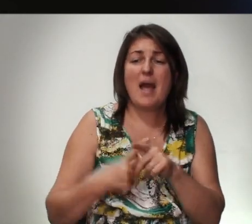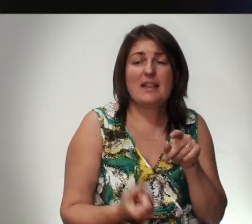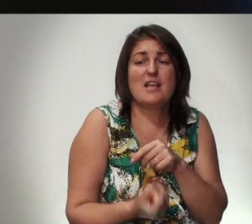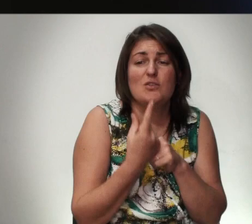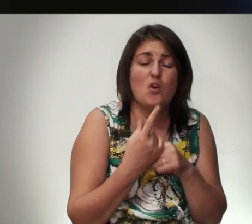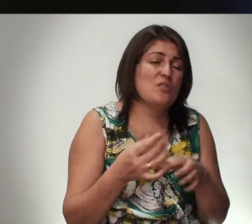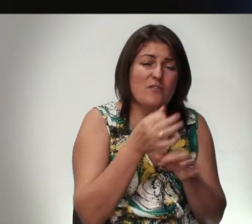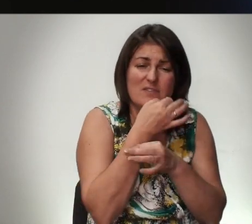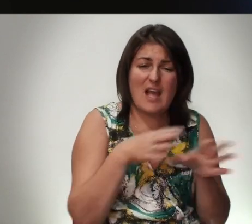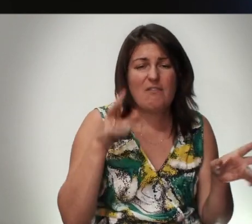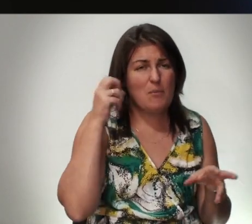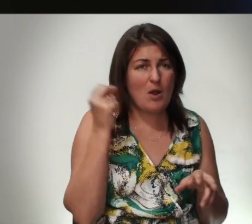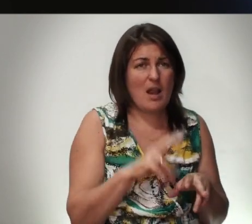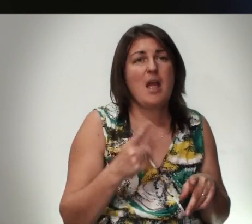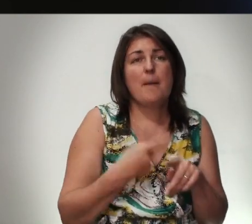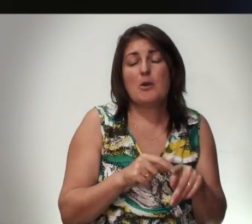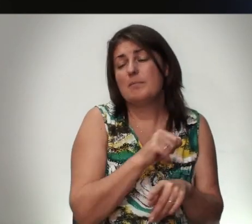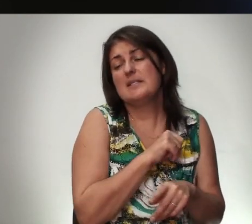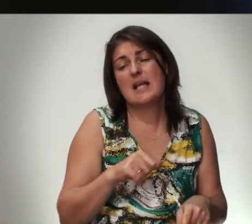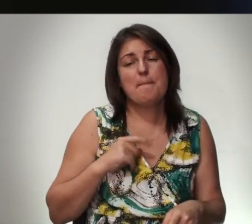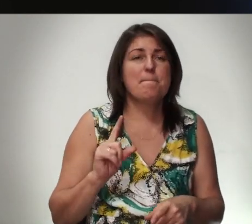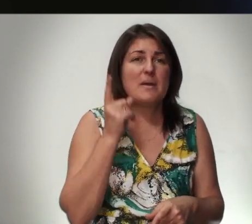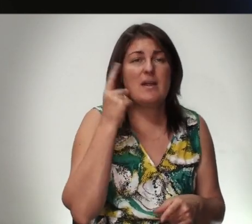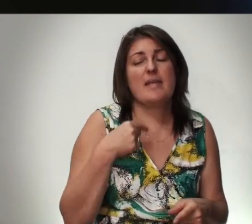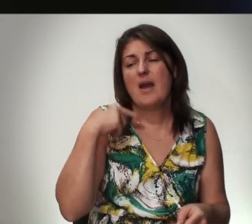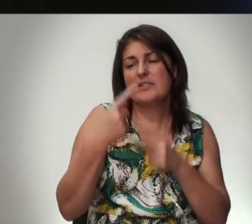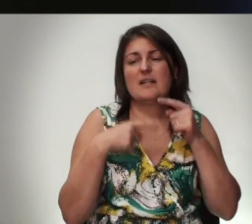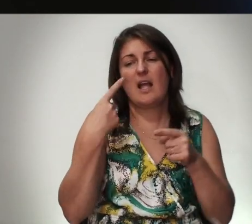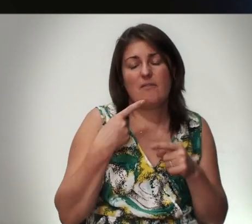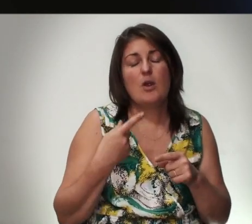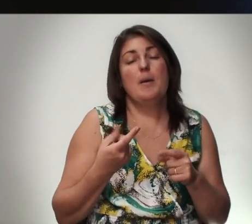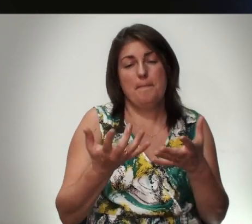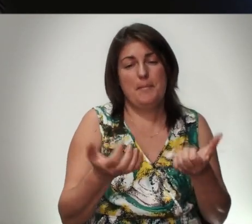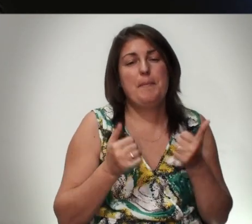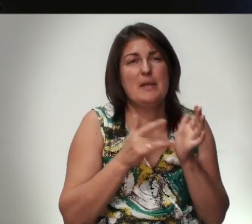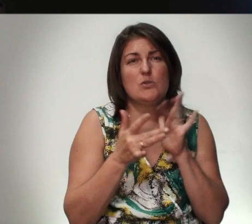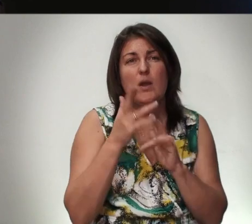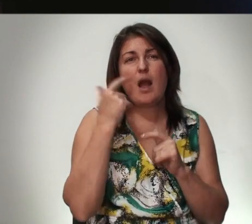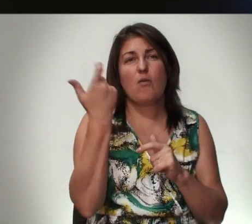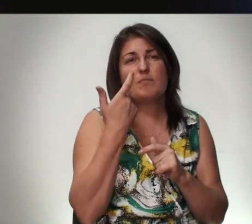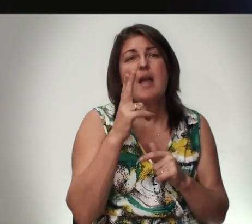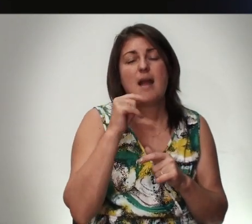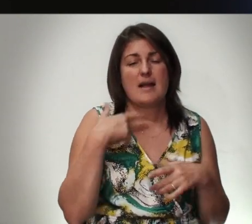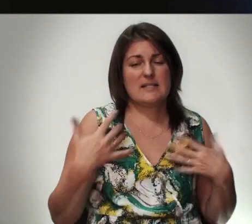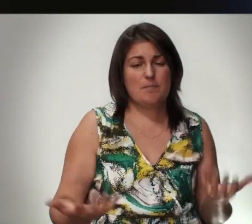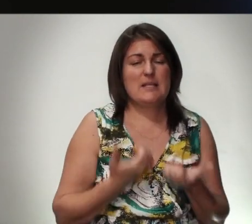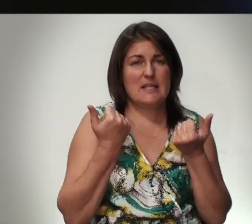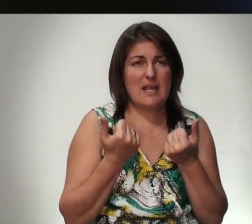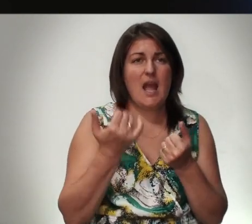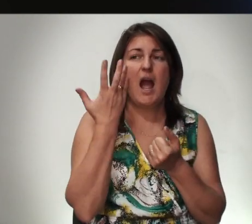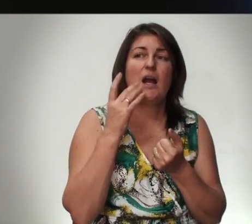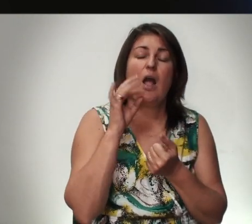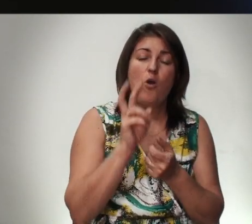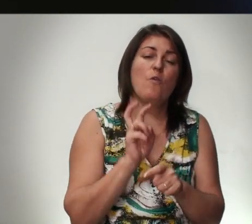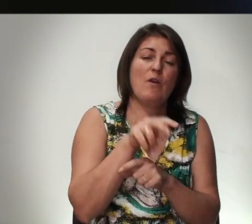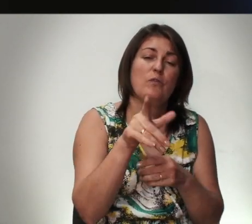Всякого Проклятия Поэтому Самое Первое Я Всегда Говорю Прими Иисуса Христа Как Господа И Как Спасителя Когда